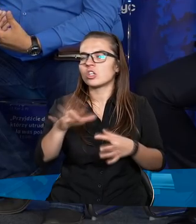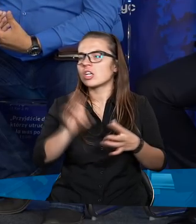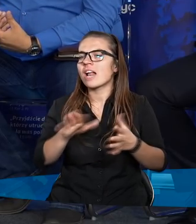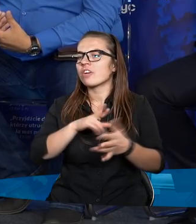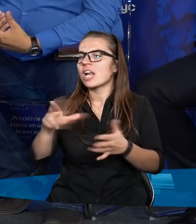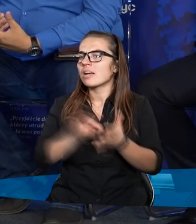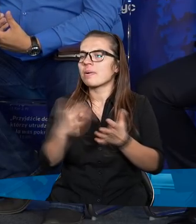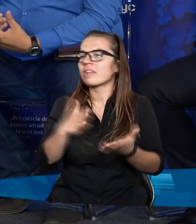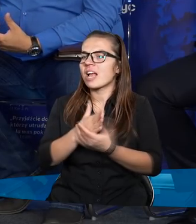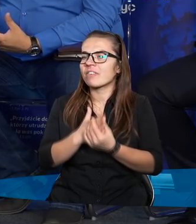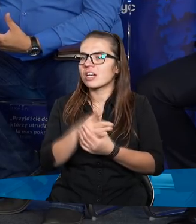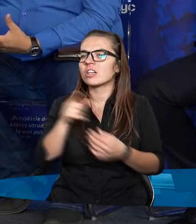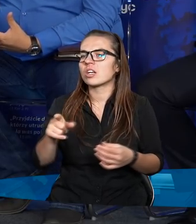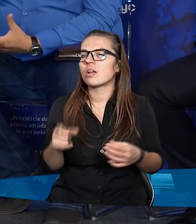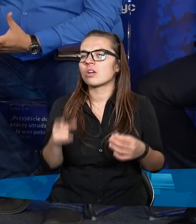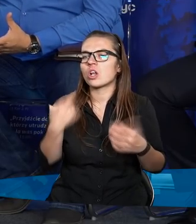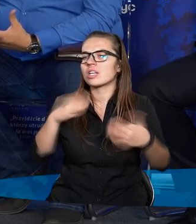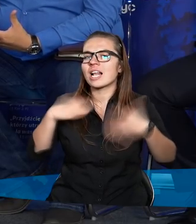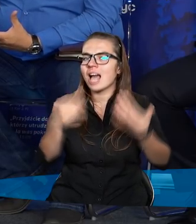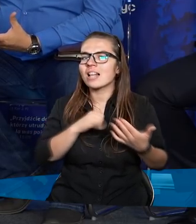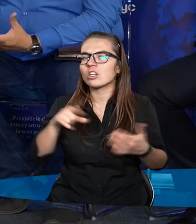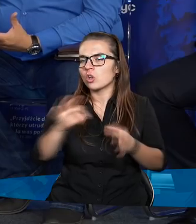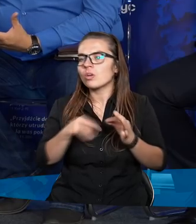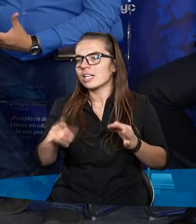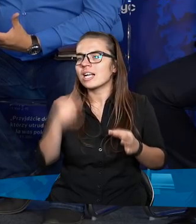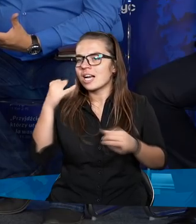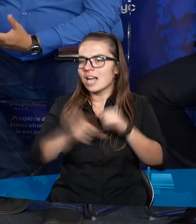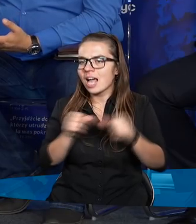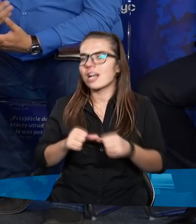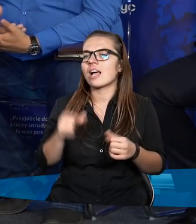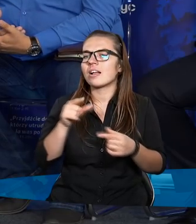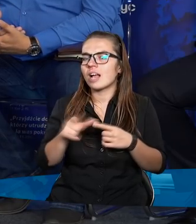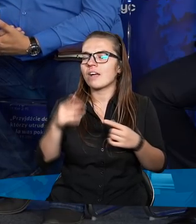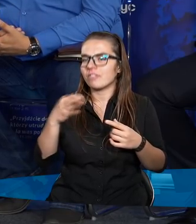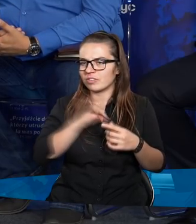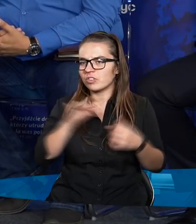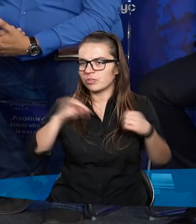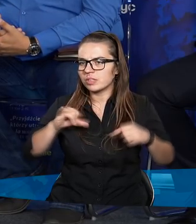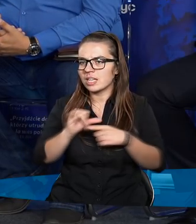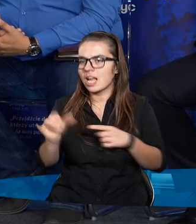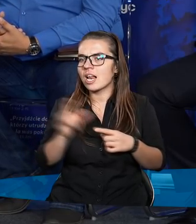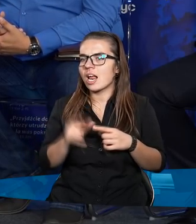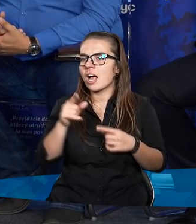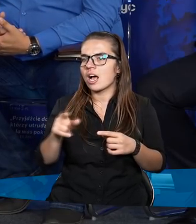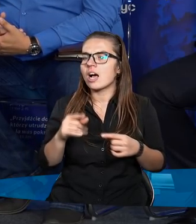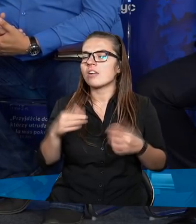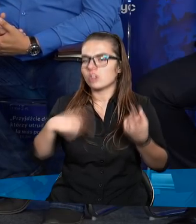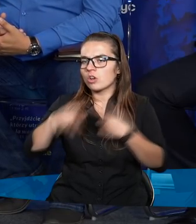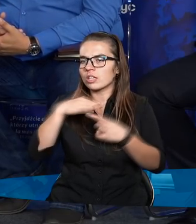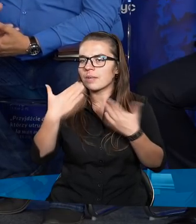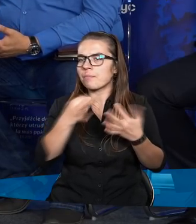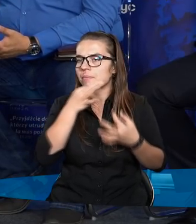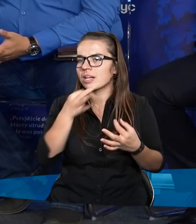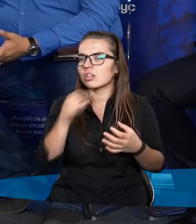wiemy. Ja jestem przekonany, nie wiemy dokładnie ile lat Hiob cierpiał, ale zadawał Bogu pytanie.